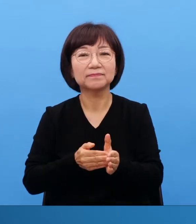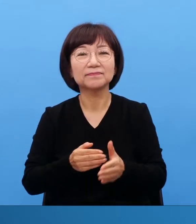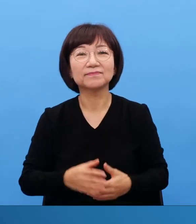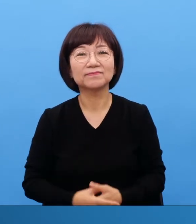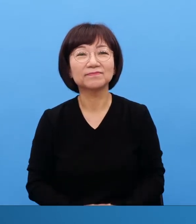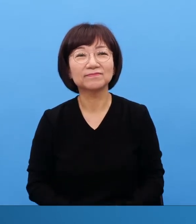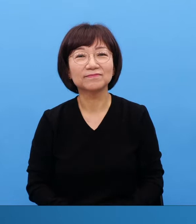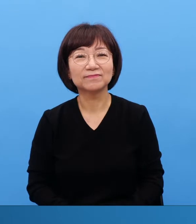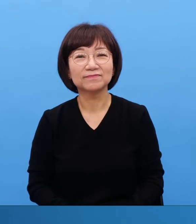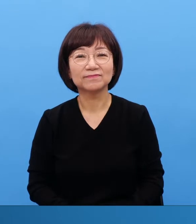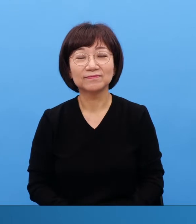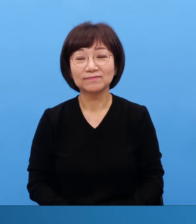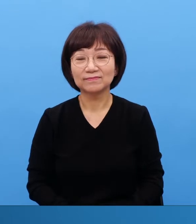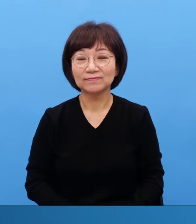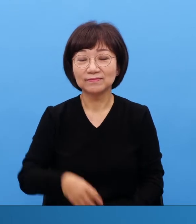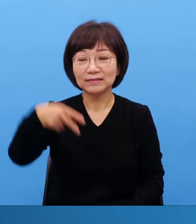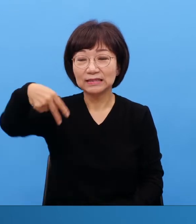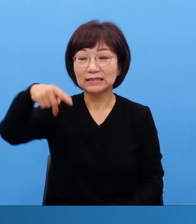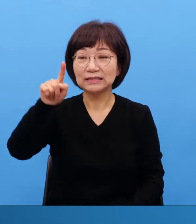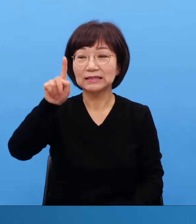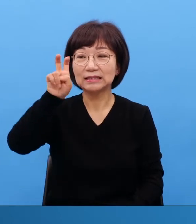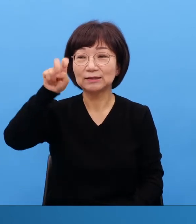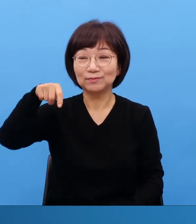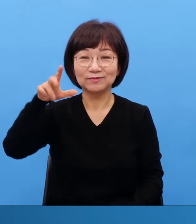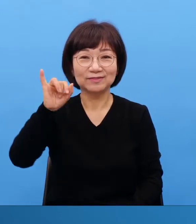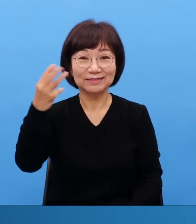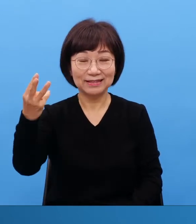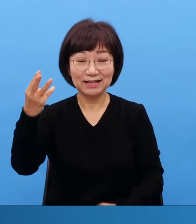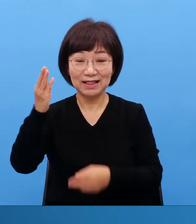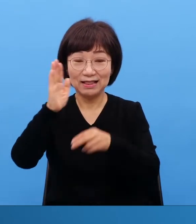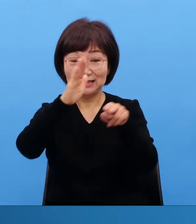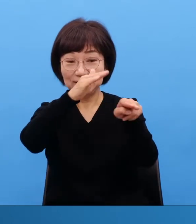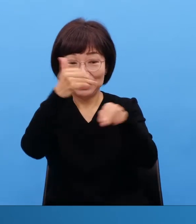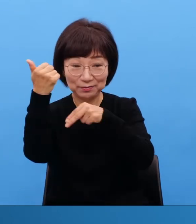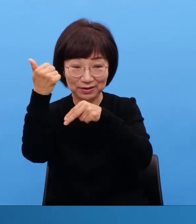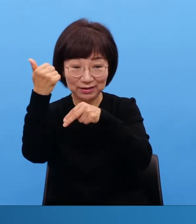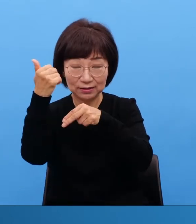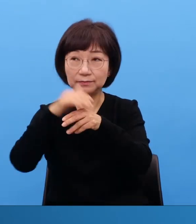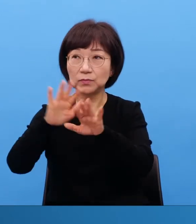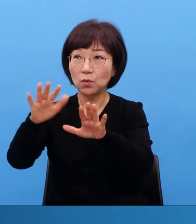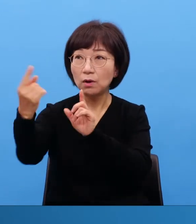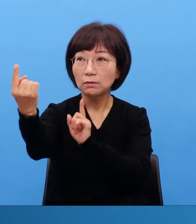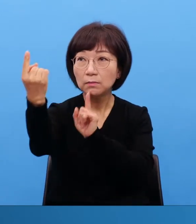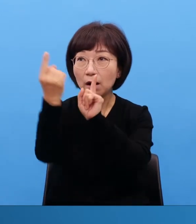사무엘을 만났는데 사무엘은 그때는 대제사장이고 어른이잖아요